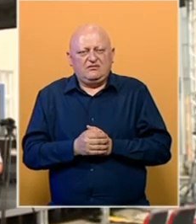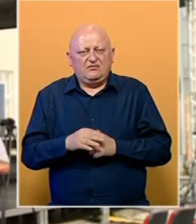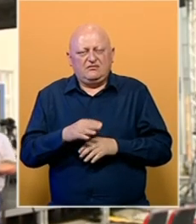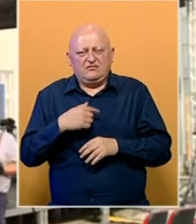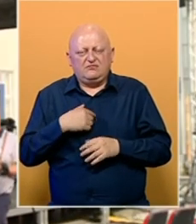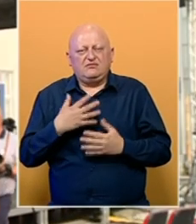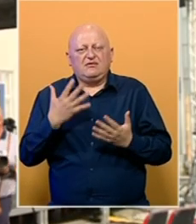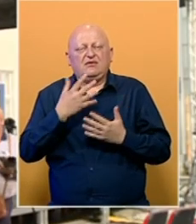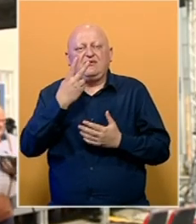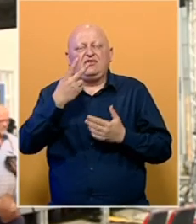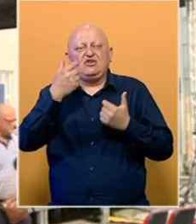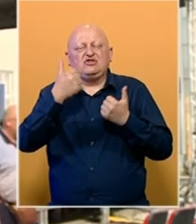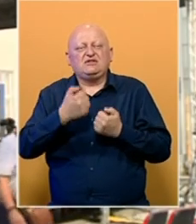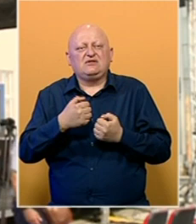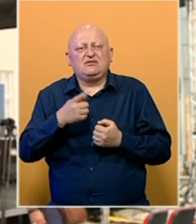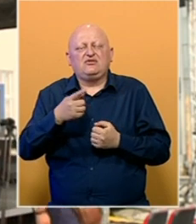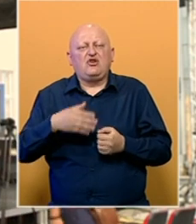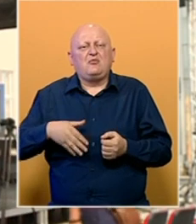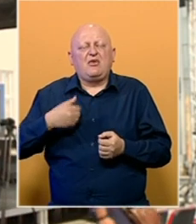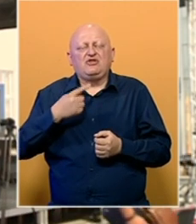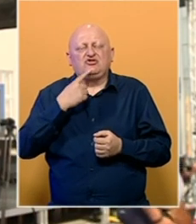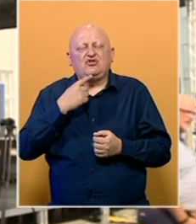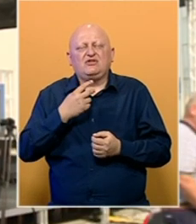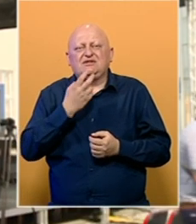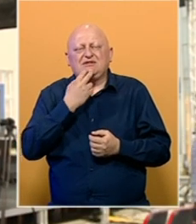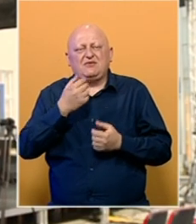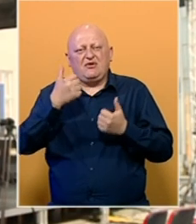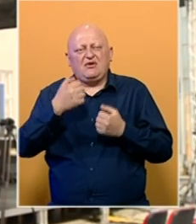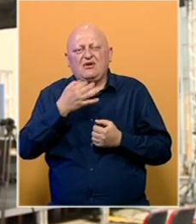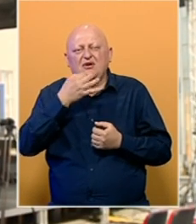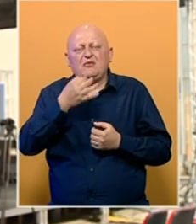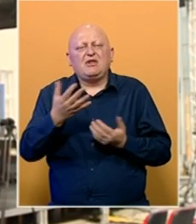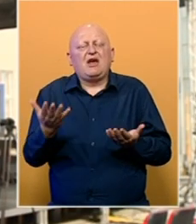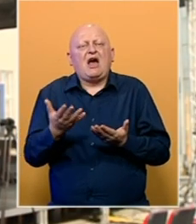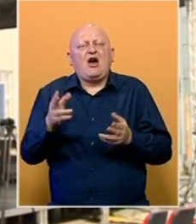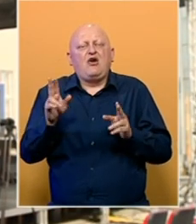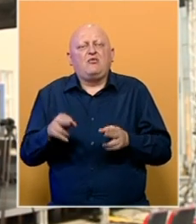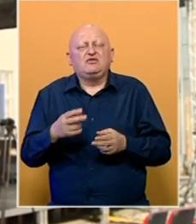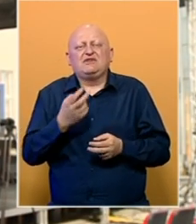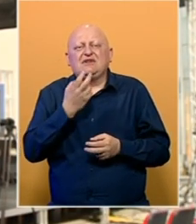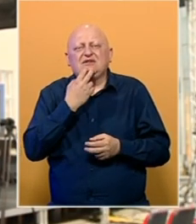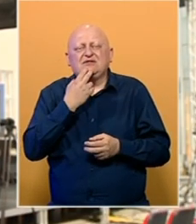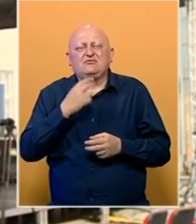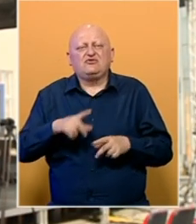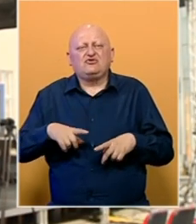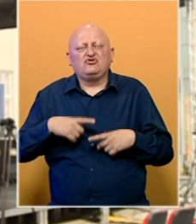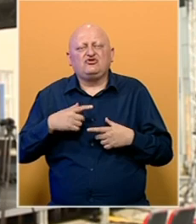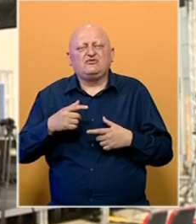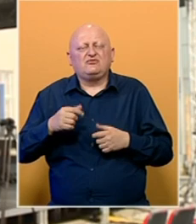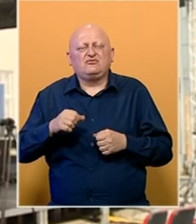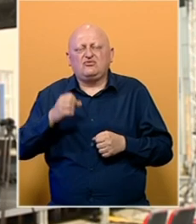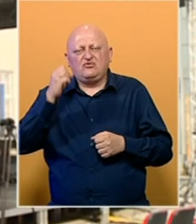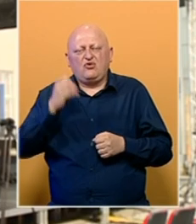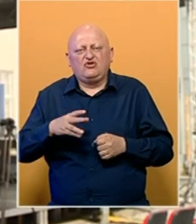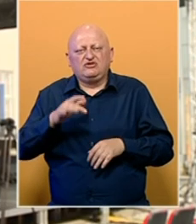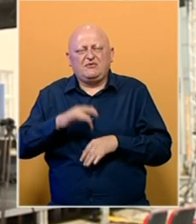Općinila me ta fotografija. Bio je to mladić koji se smije u kameru i pitao sam se kako je moguće smijati se kad živiš u paku na zemlji.